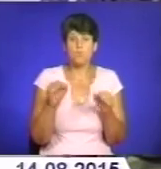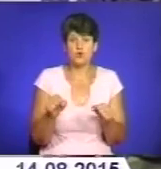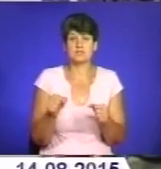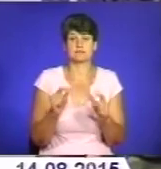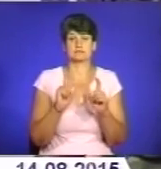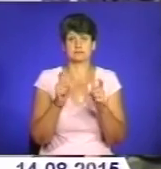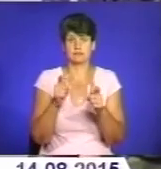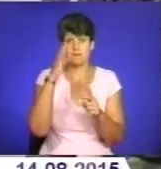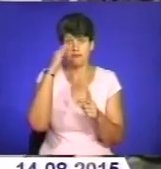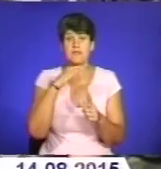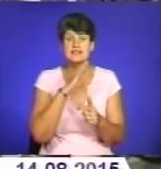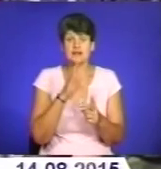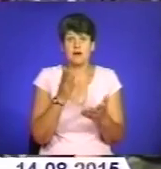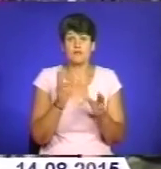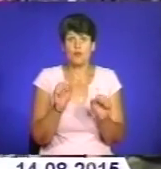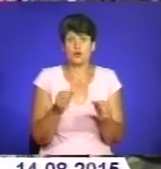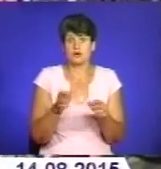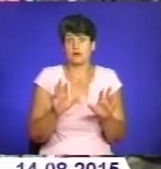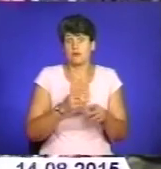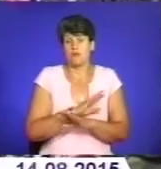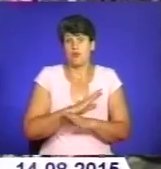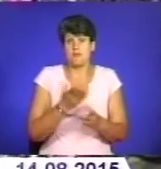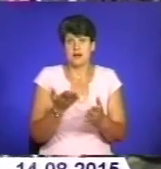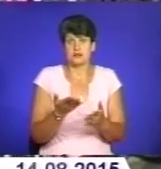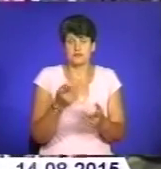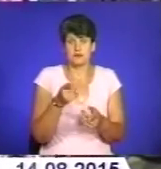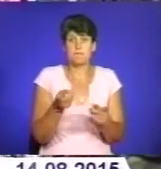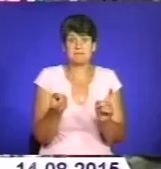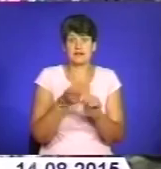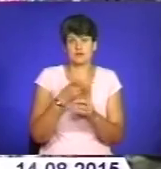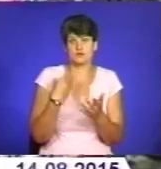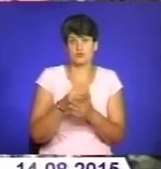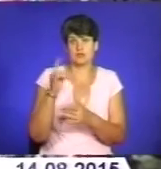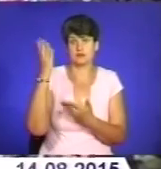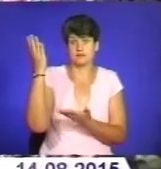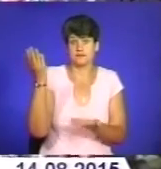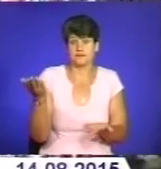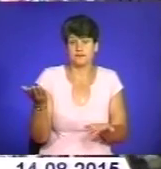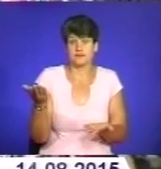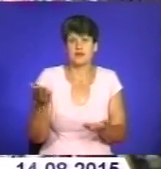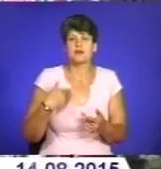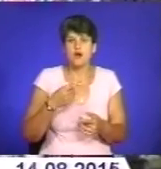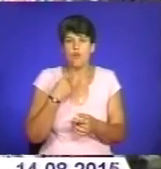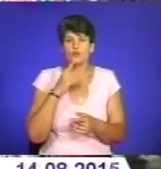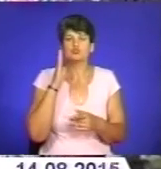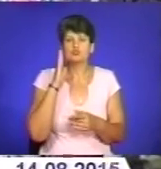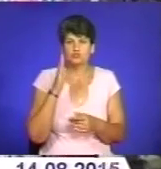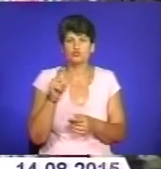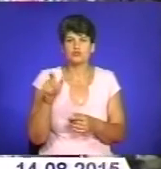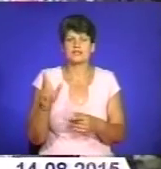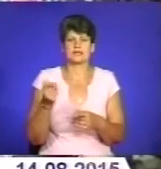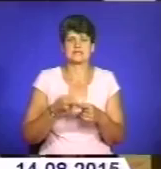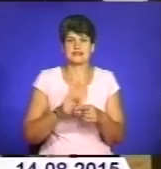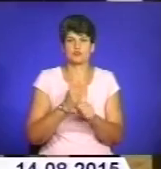повістку батькам, вони можуть, не дай Бог, померти, проїхатися до своєї Тому однозначно, я ж кажу, що будуть люди, які це зробили,